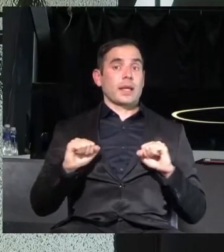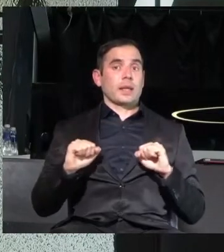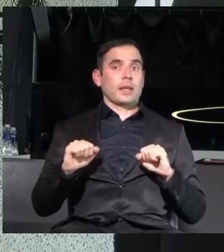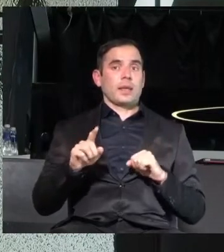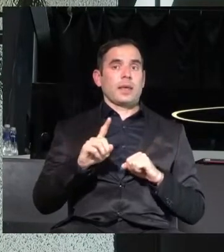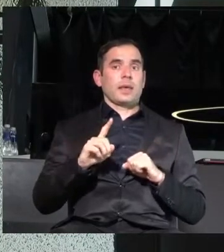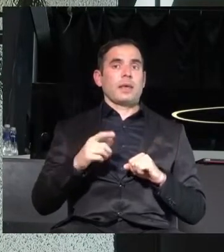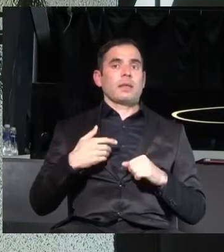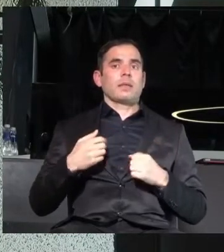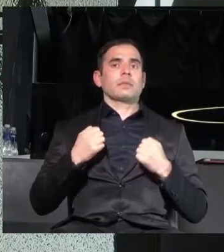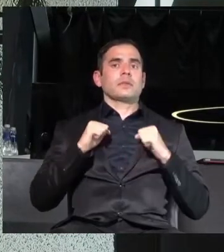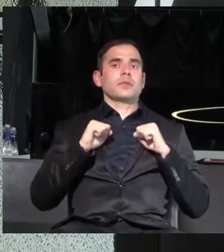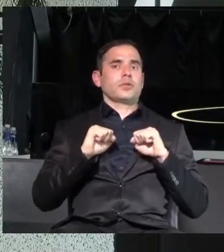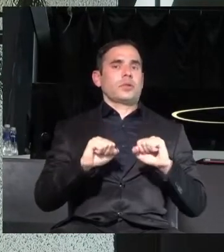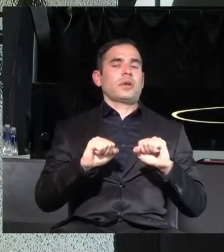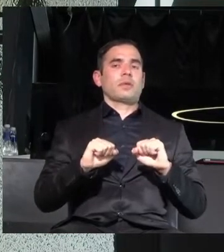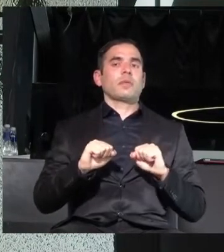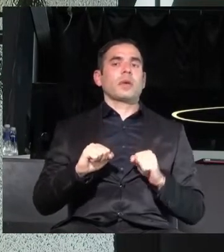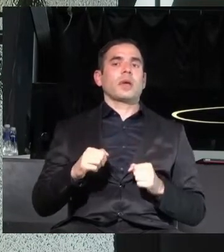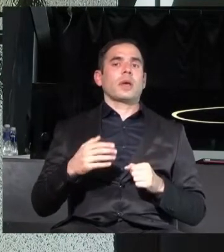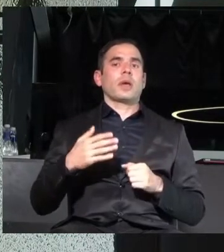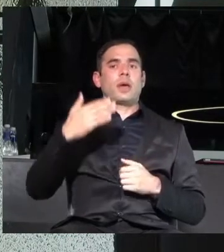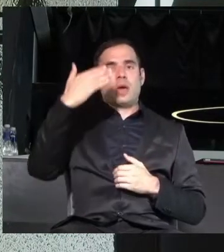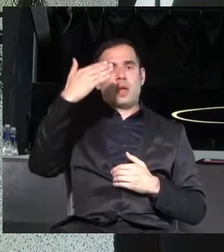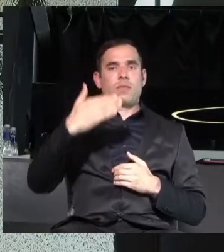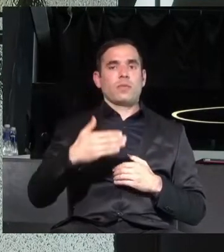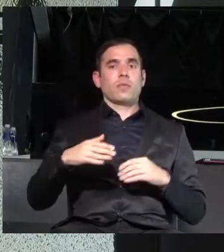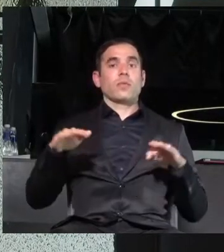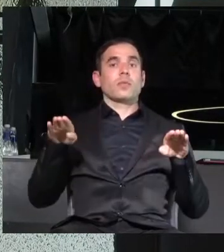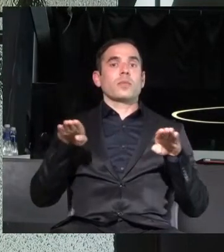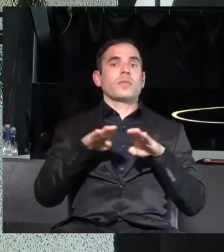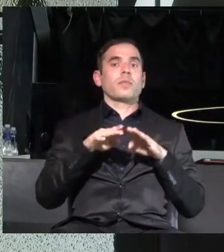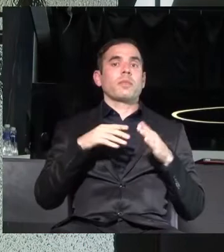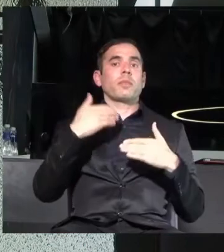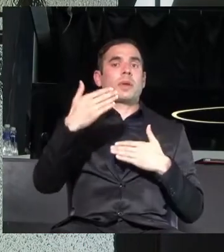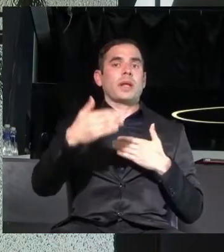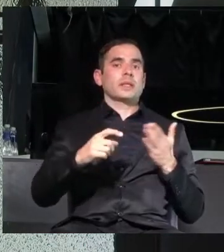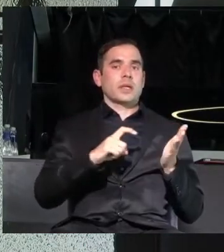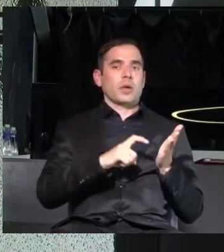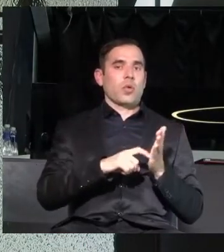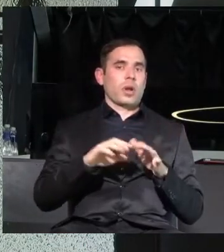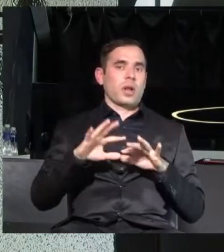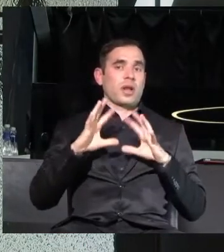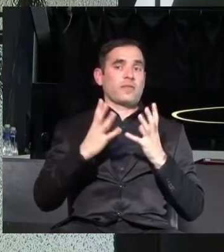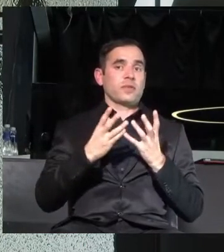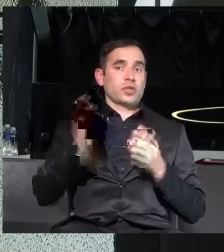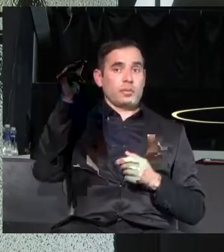отстояваме равнопоставеността пред закона на всички български граждани.